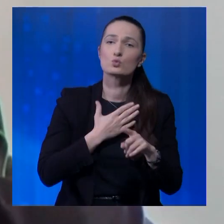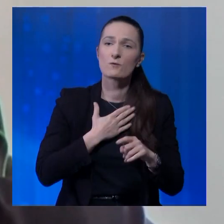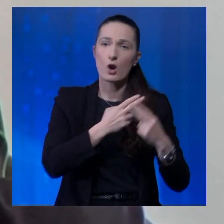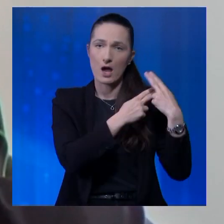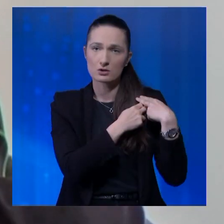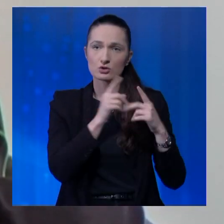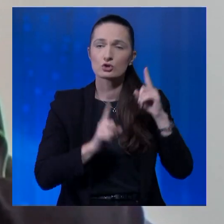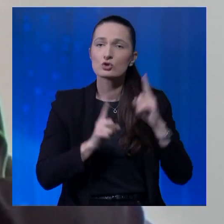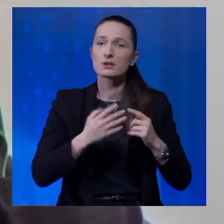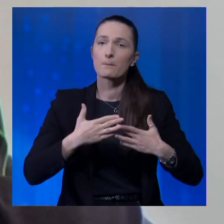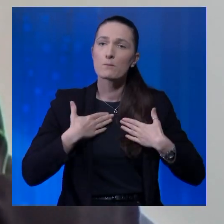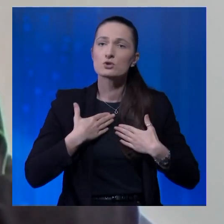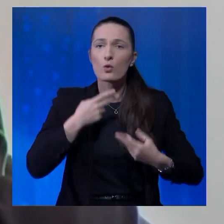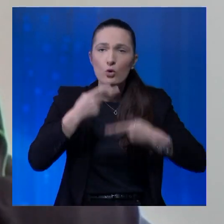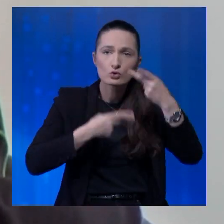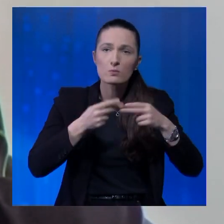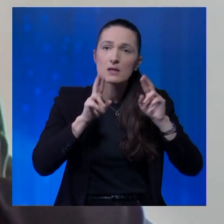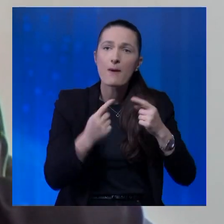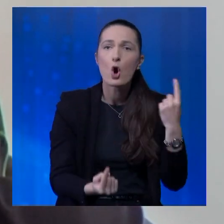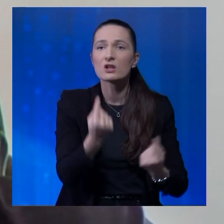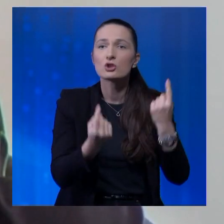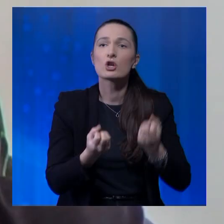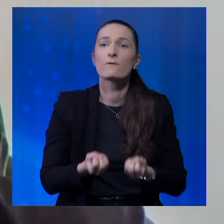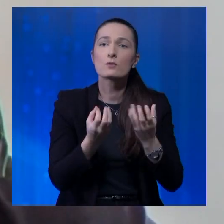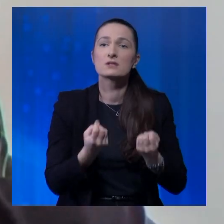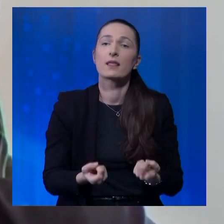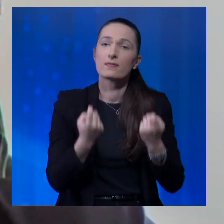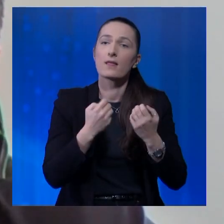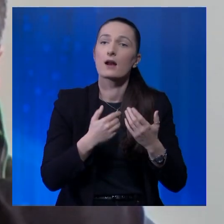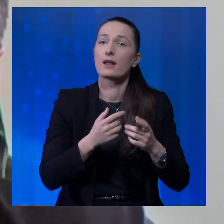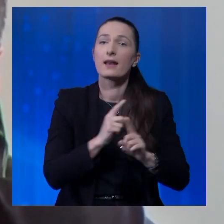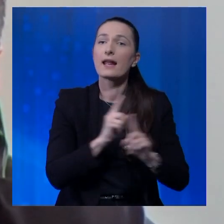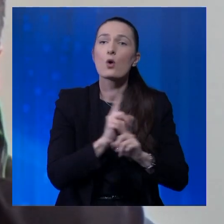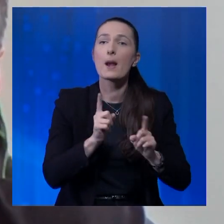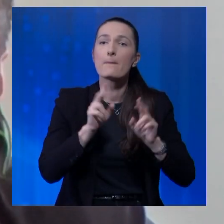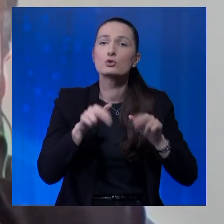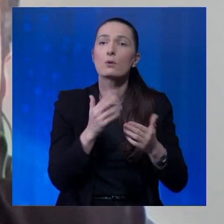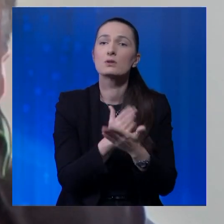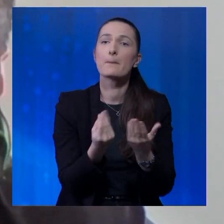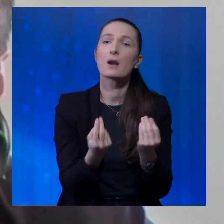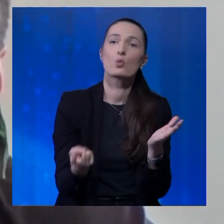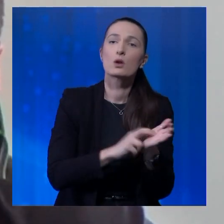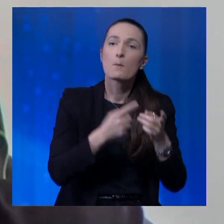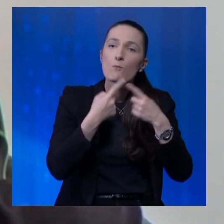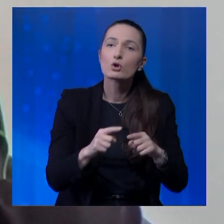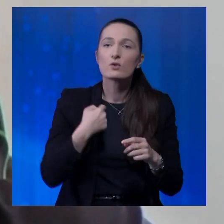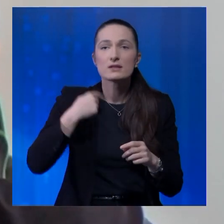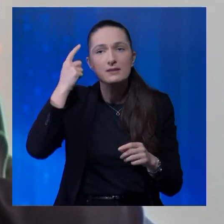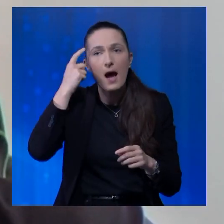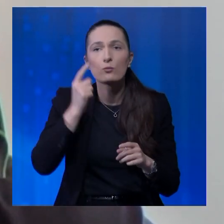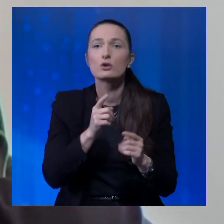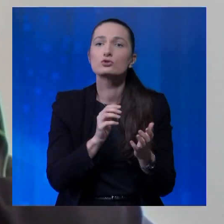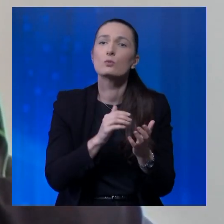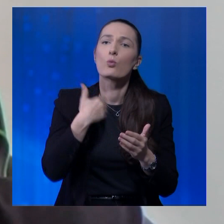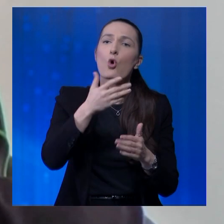izborna komisija u svoje nadležnosti ili u svojim kontrolom ima određene informacije. Dakle, nikako ne može biti preuranjeno, pogotovo jer znamo da ćemo na